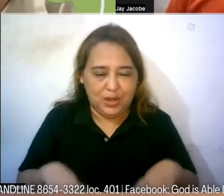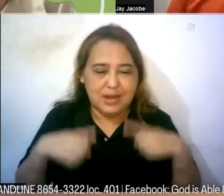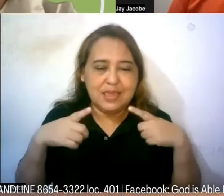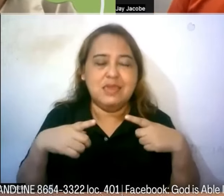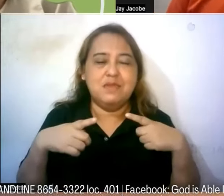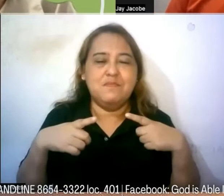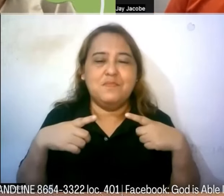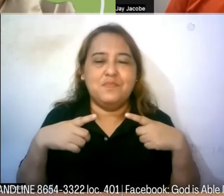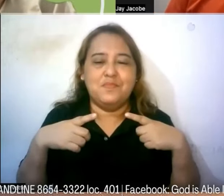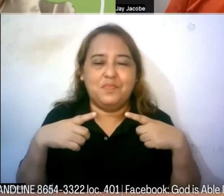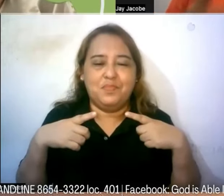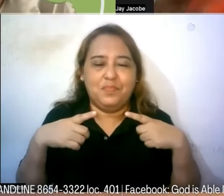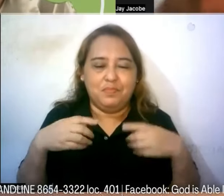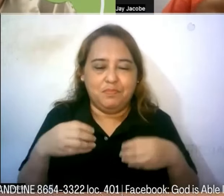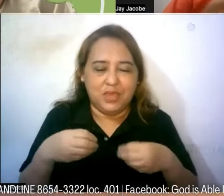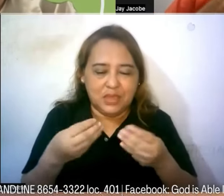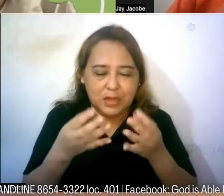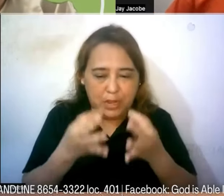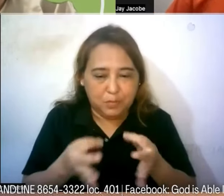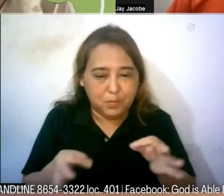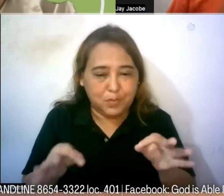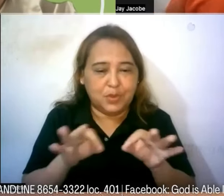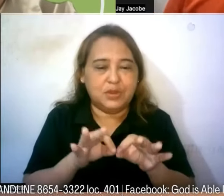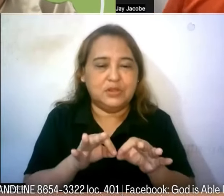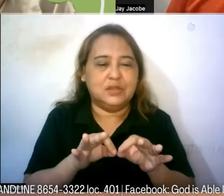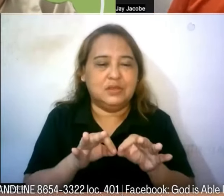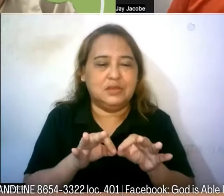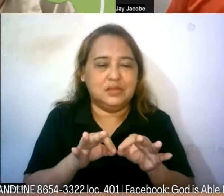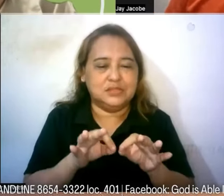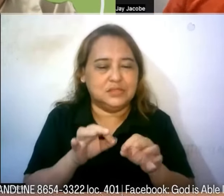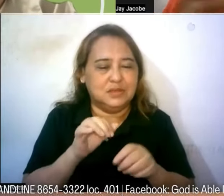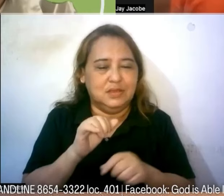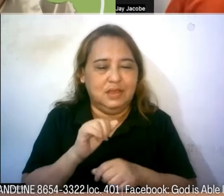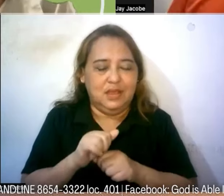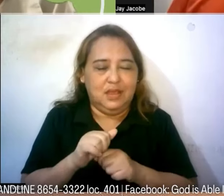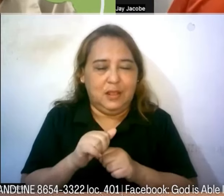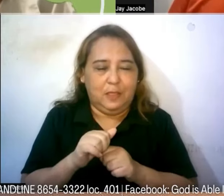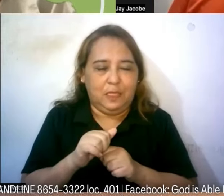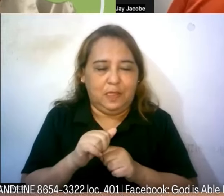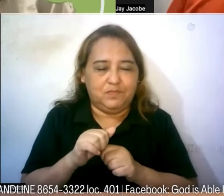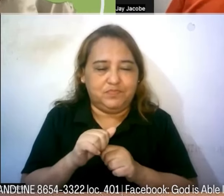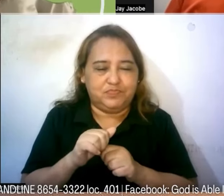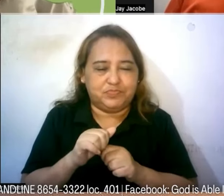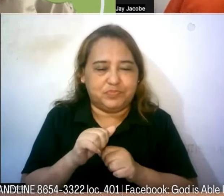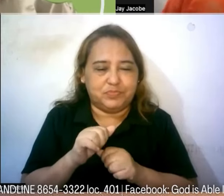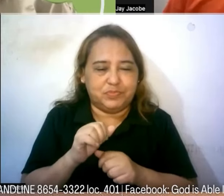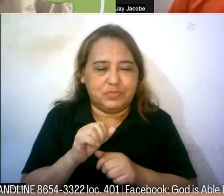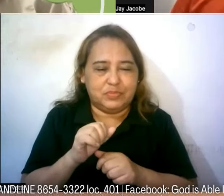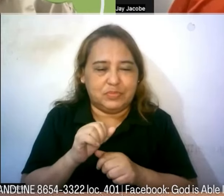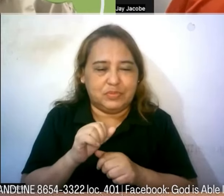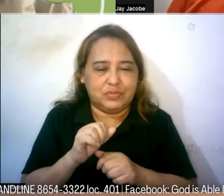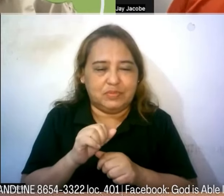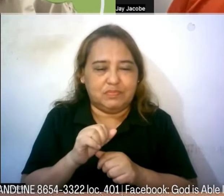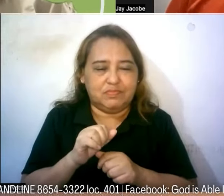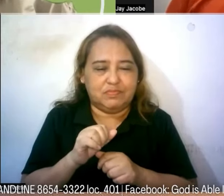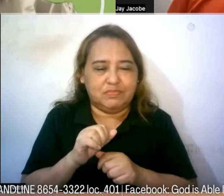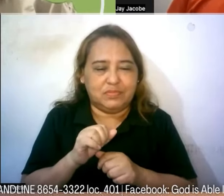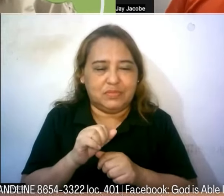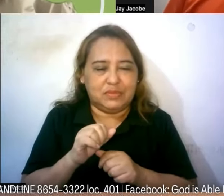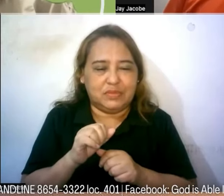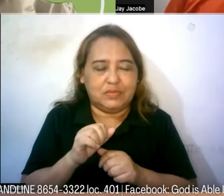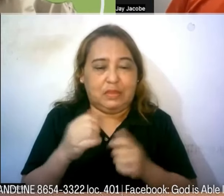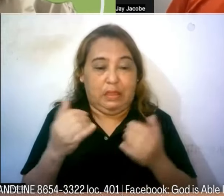pagpapahalaga at hindi ka dapat ituring na ibang tao o may kapansanan na hindi pansin-pansin so